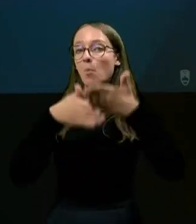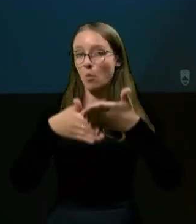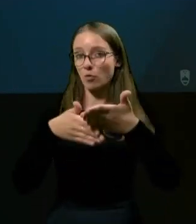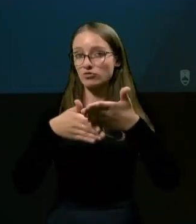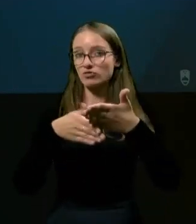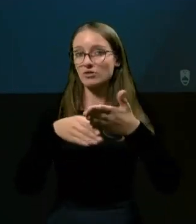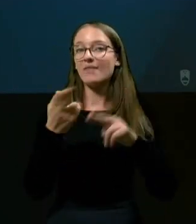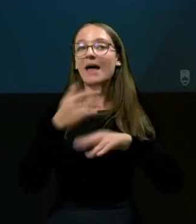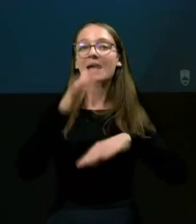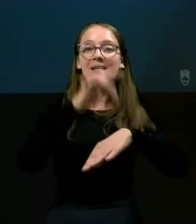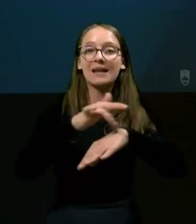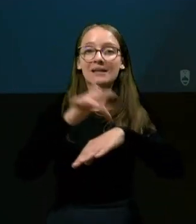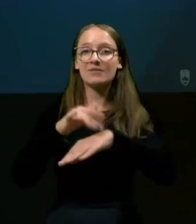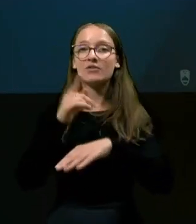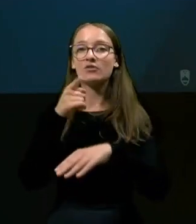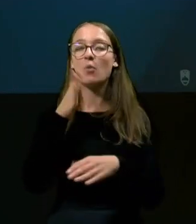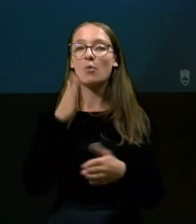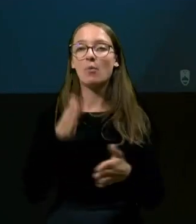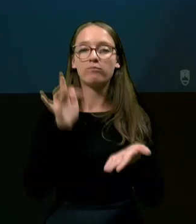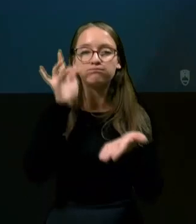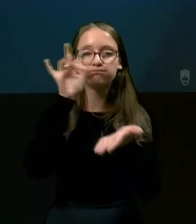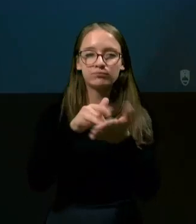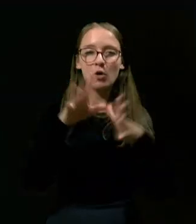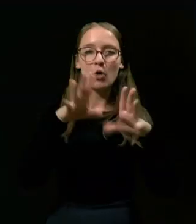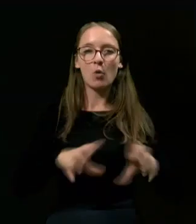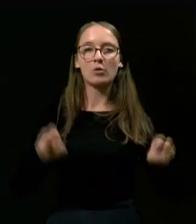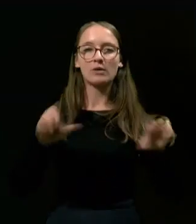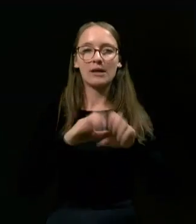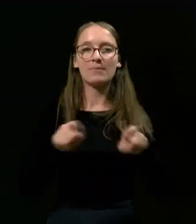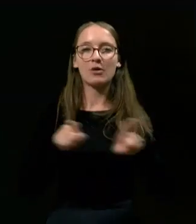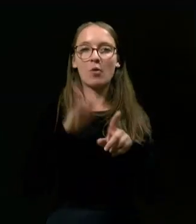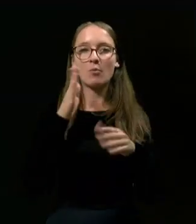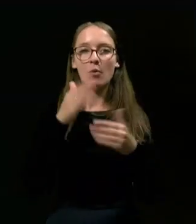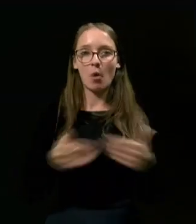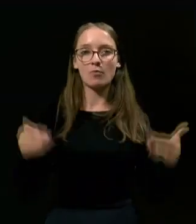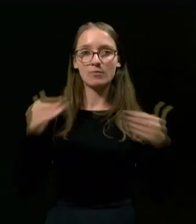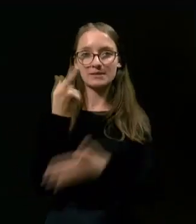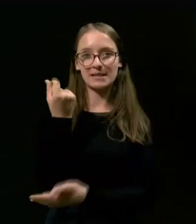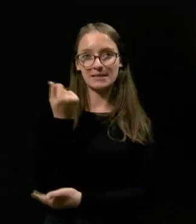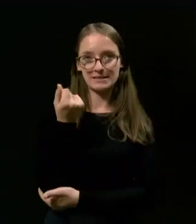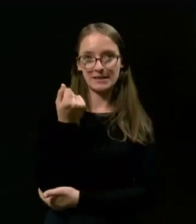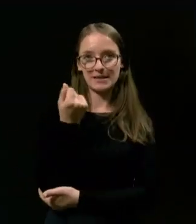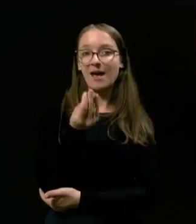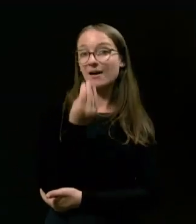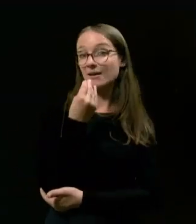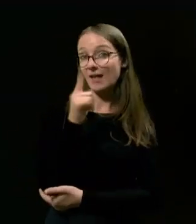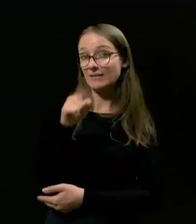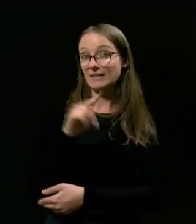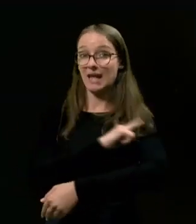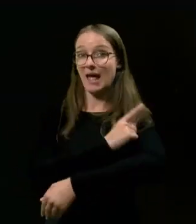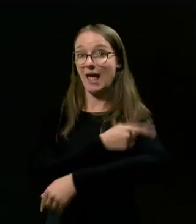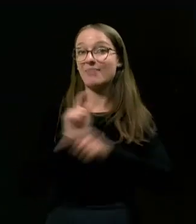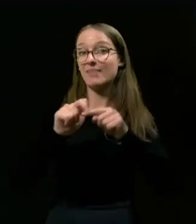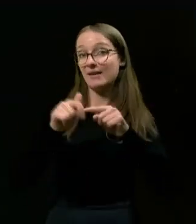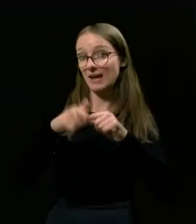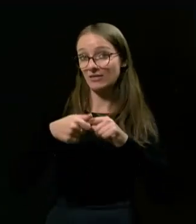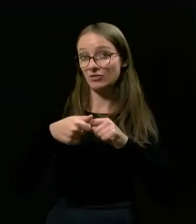najranljivejšim, zato bomo naslovili ukrepe. Kako bomo obrzdali cene hrane in energentov,